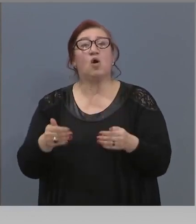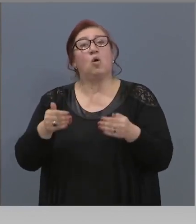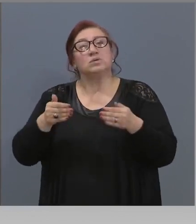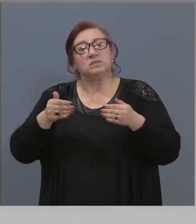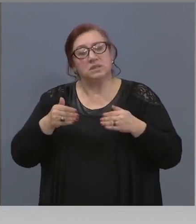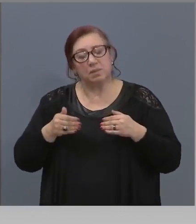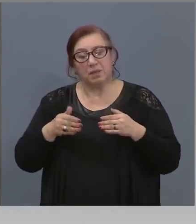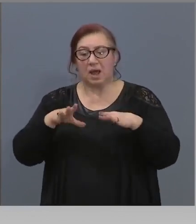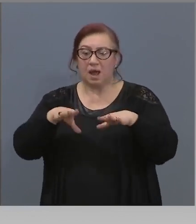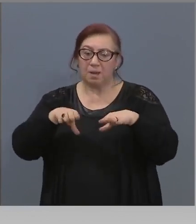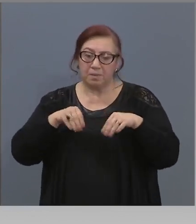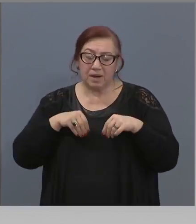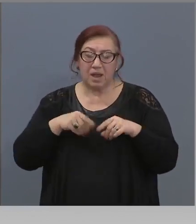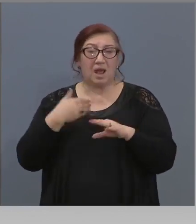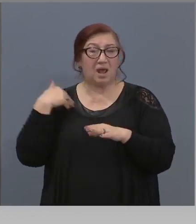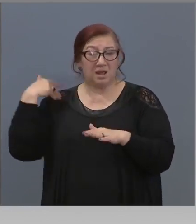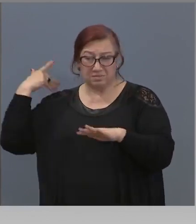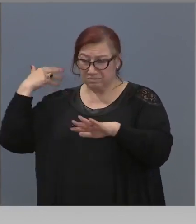правите.